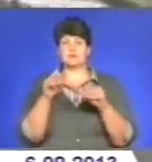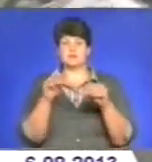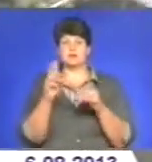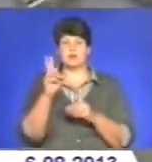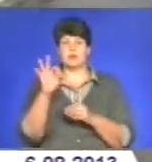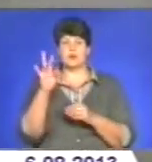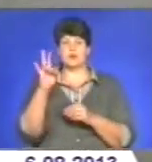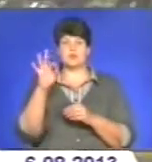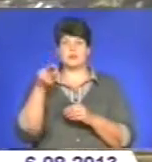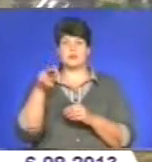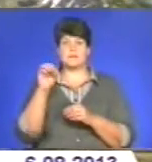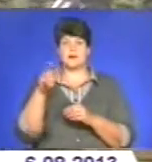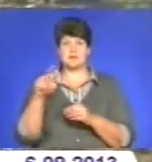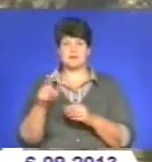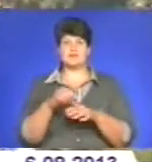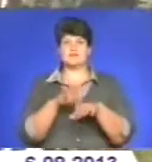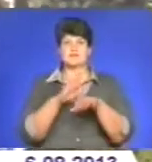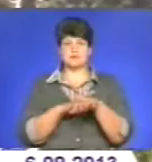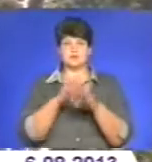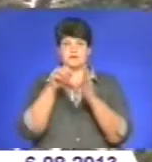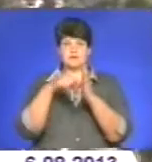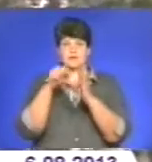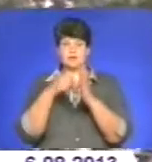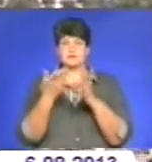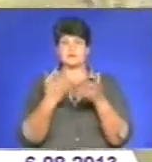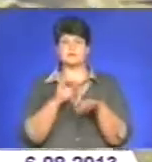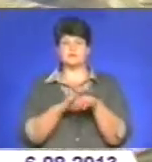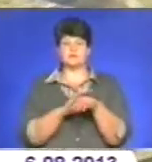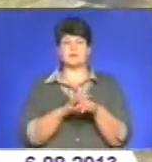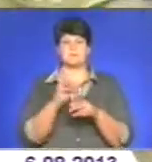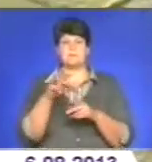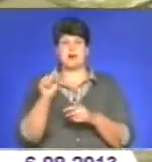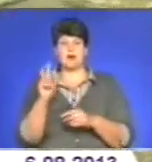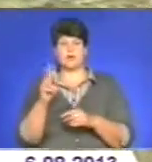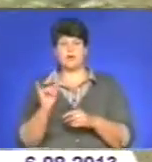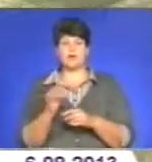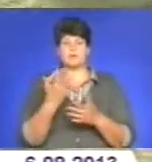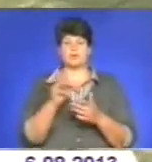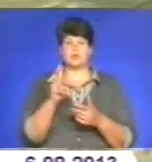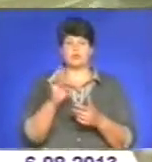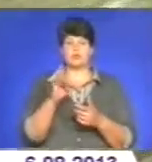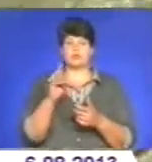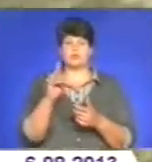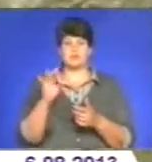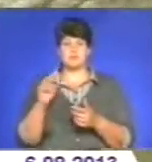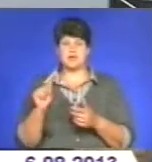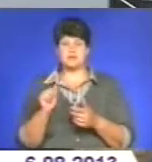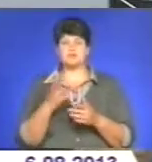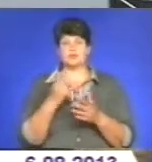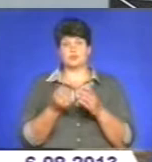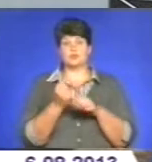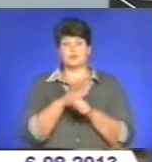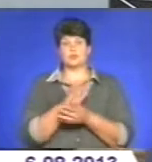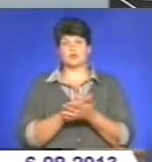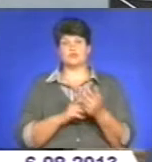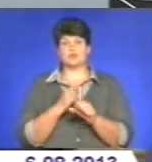-відеотехніки ми фіксуємо місця незаконних посівів маку та конопель. Ми і надалі будемо продовжувати цю роботу, використовувати